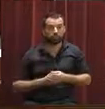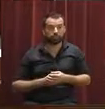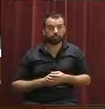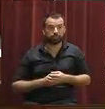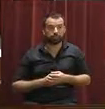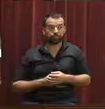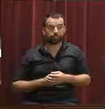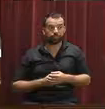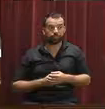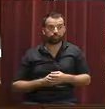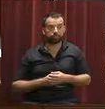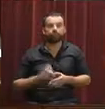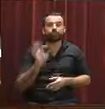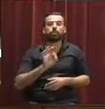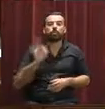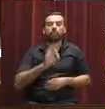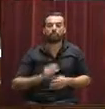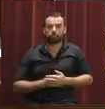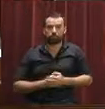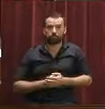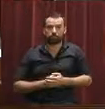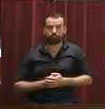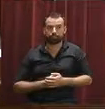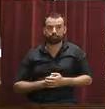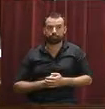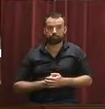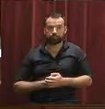Camargo, de Fernanda del Grup Parlamentari Podem i Llebales. Té la pel·lou, senyora Camargo.